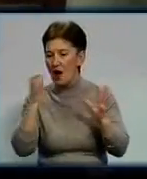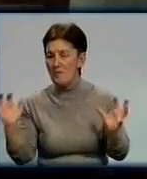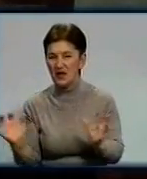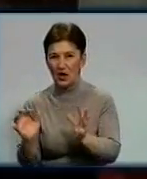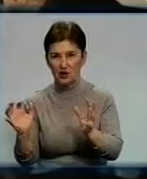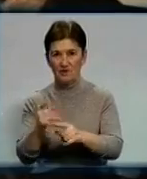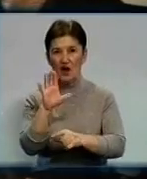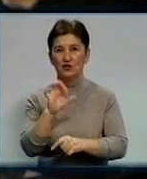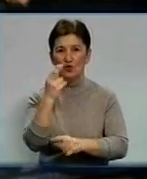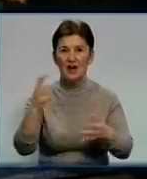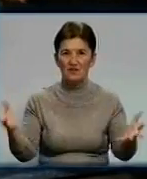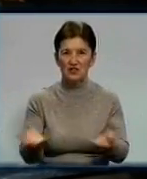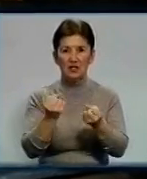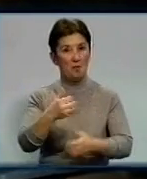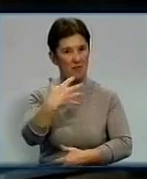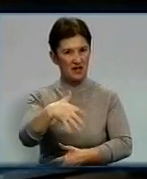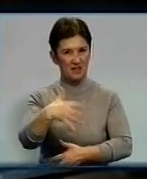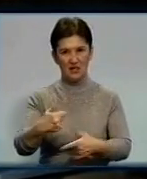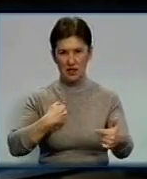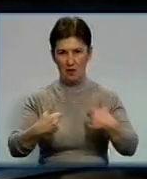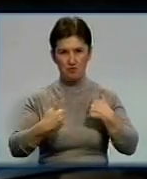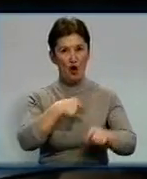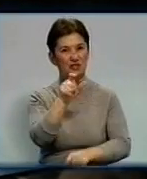Соціальні патрулі врятували 50 постраждалих.